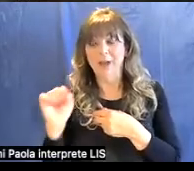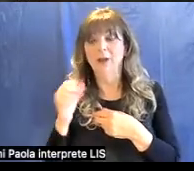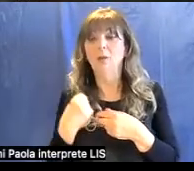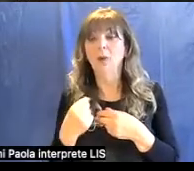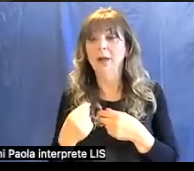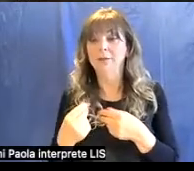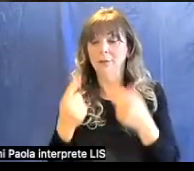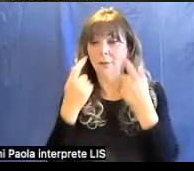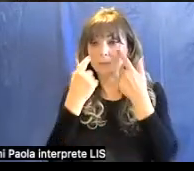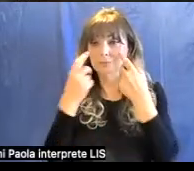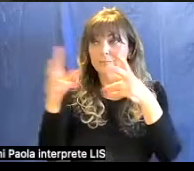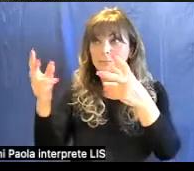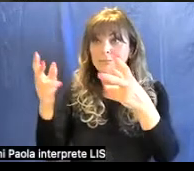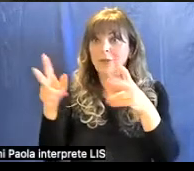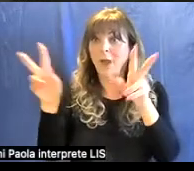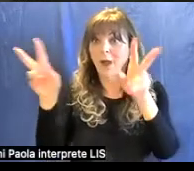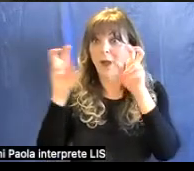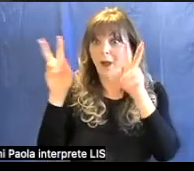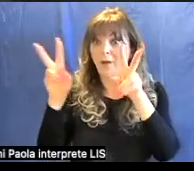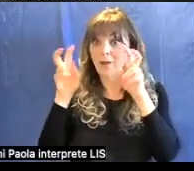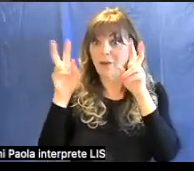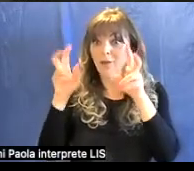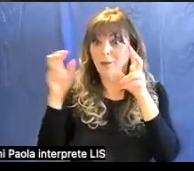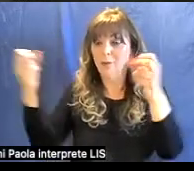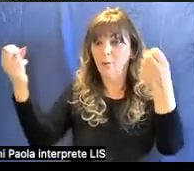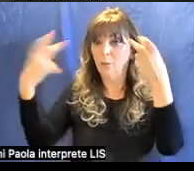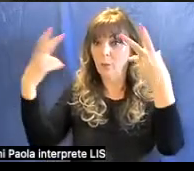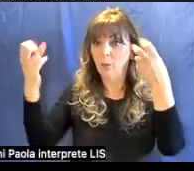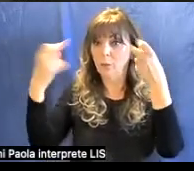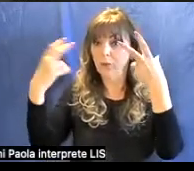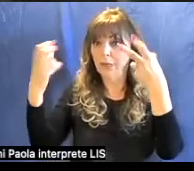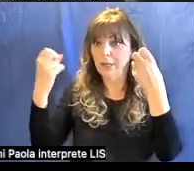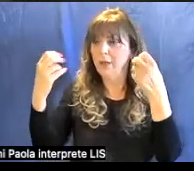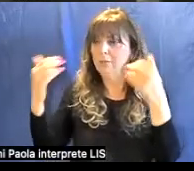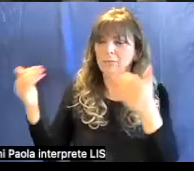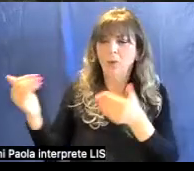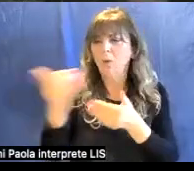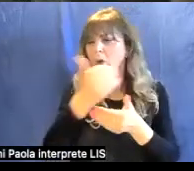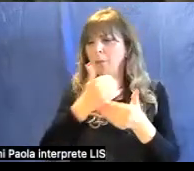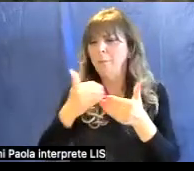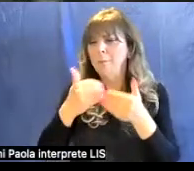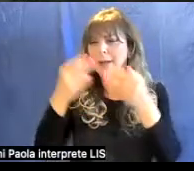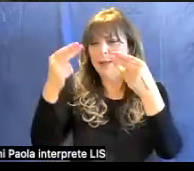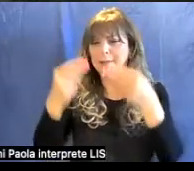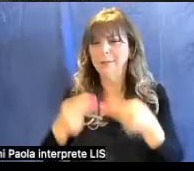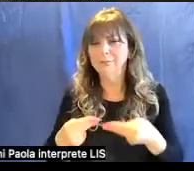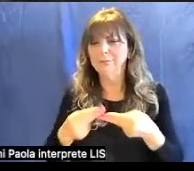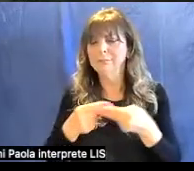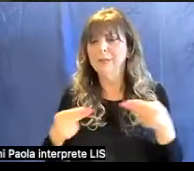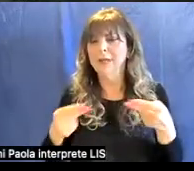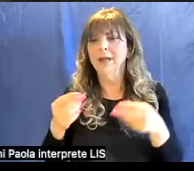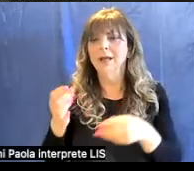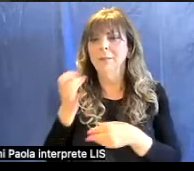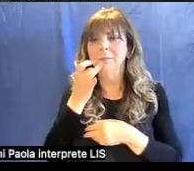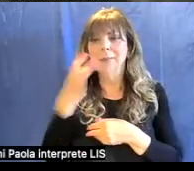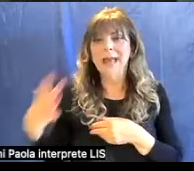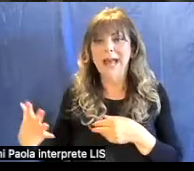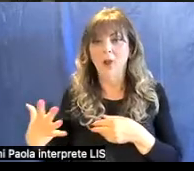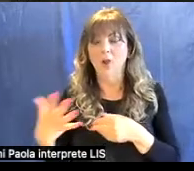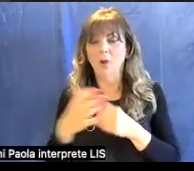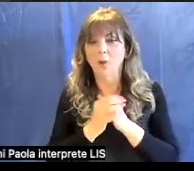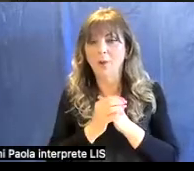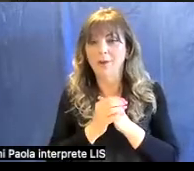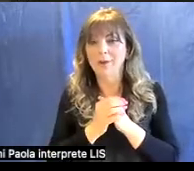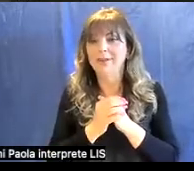luci di tutti i colori, abbiamo appunto la percezione del bianco. Cioè i vari colori sullo schermo sono dati da una